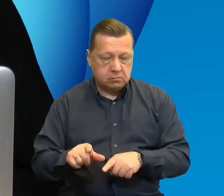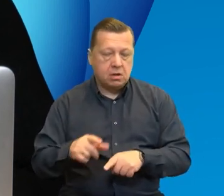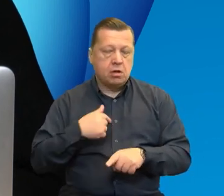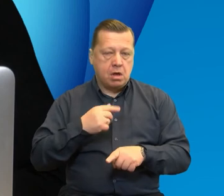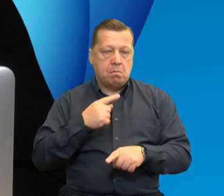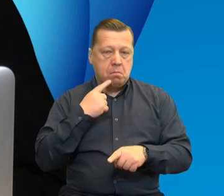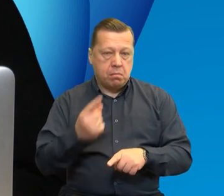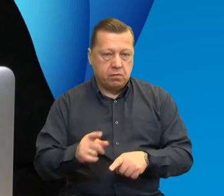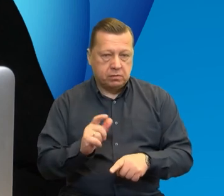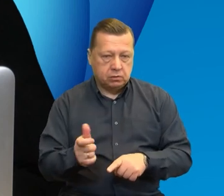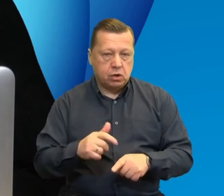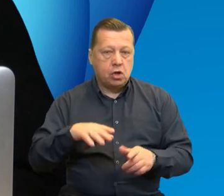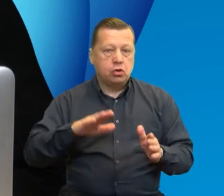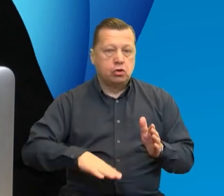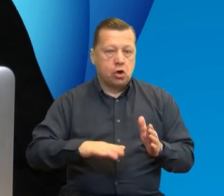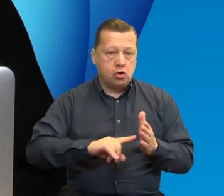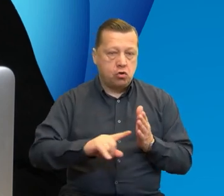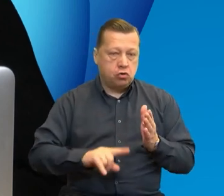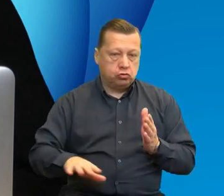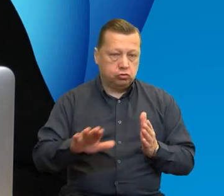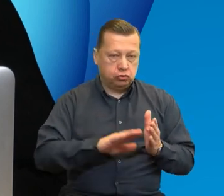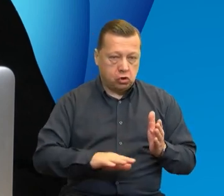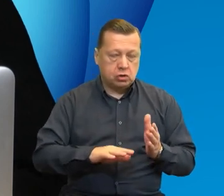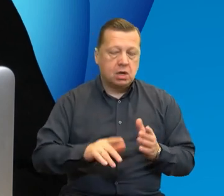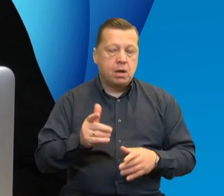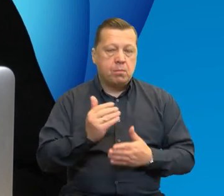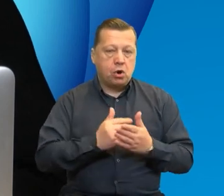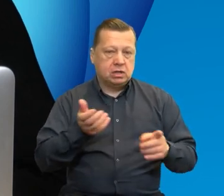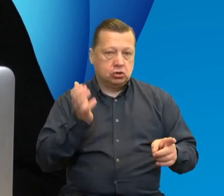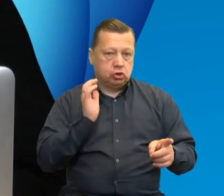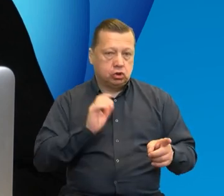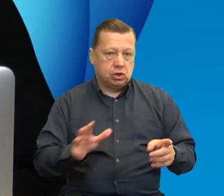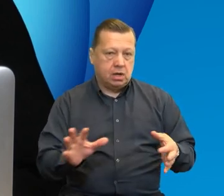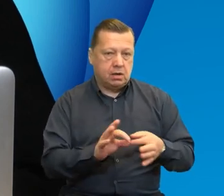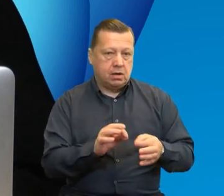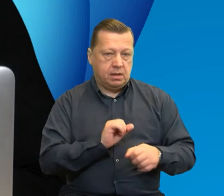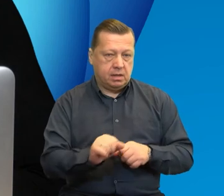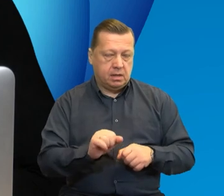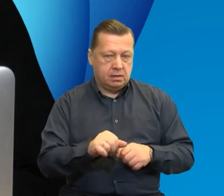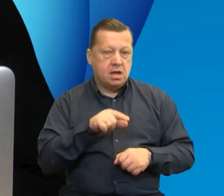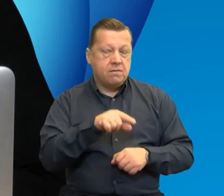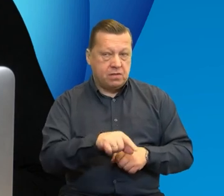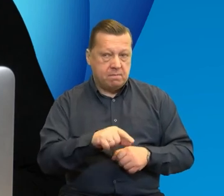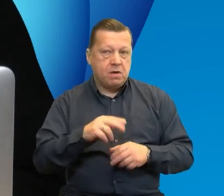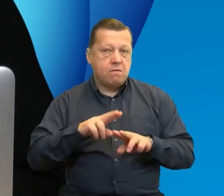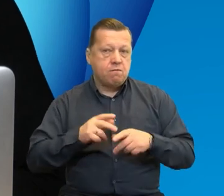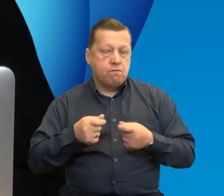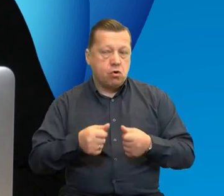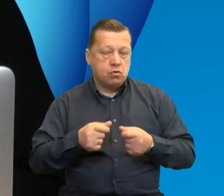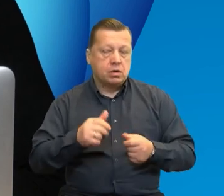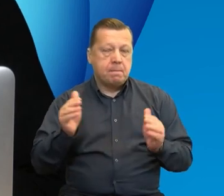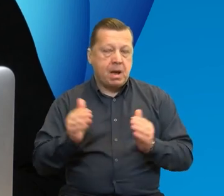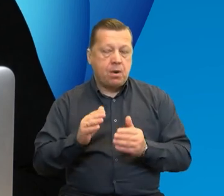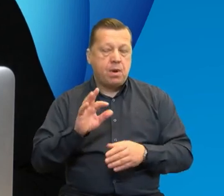również w Dolnośląskim między innymi występuje program z Czechami, w którym także będzie realizowany fundusz małych projektów, o ile mi wiadomo.